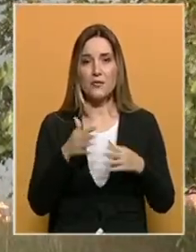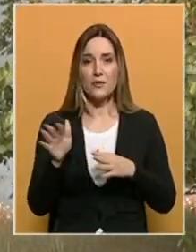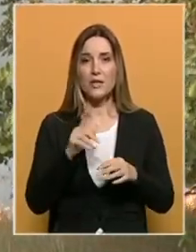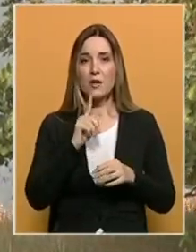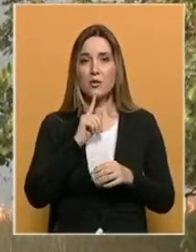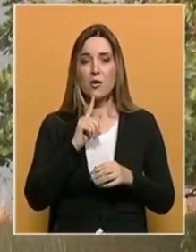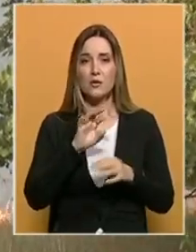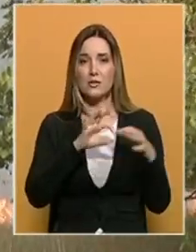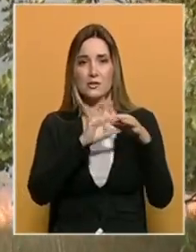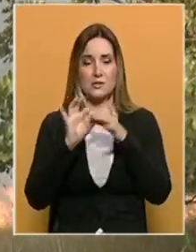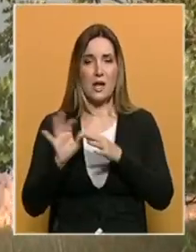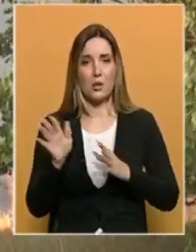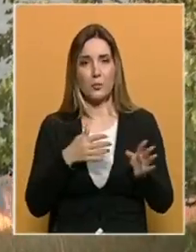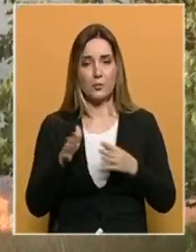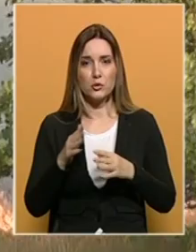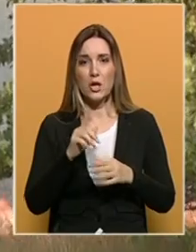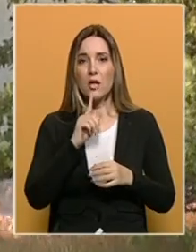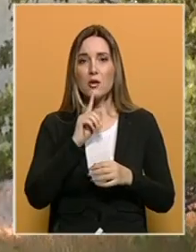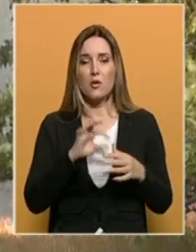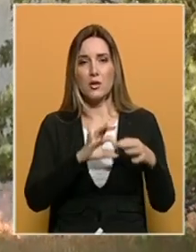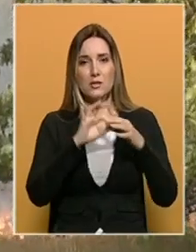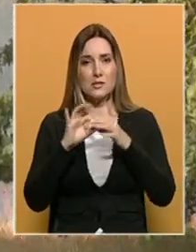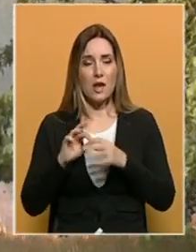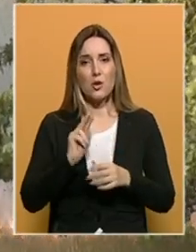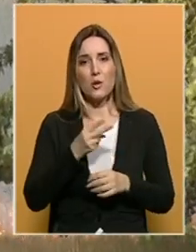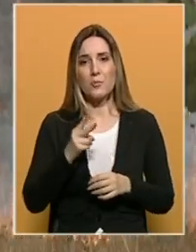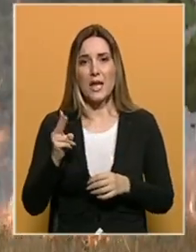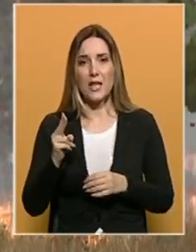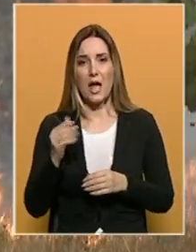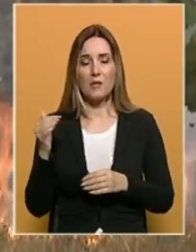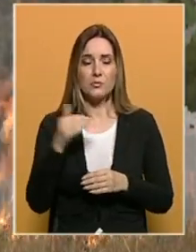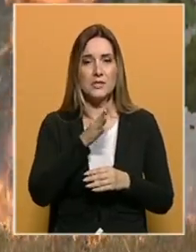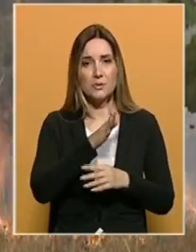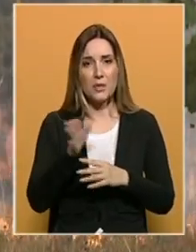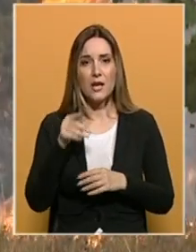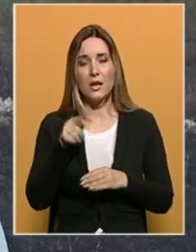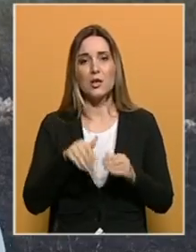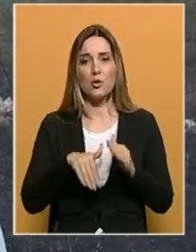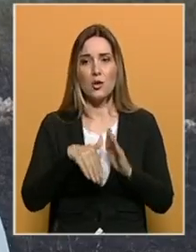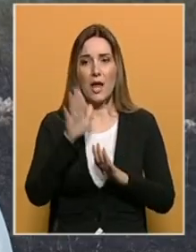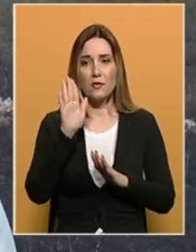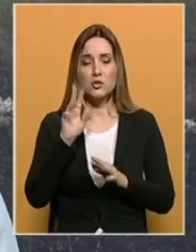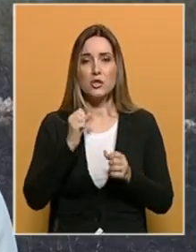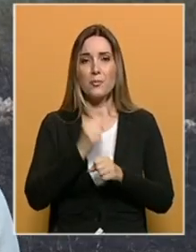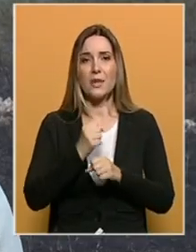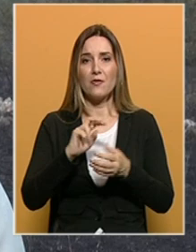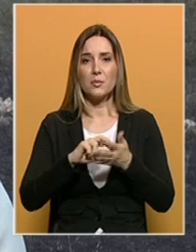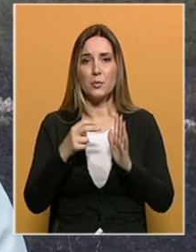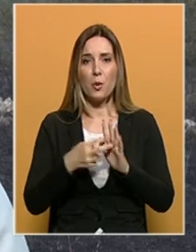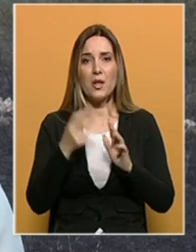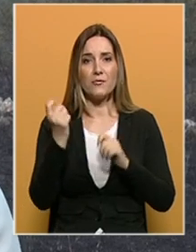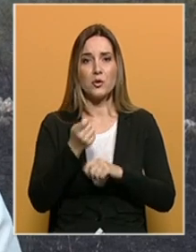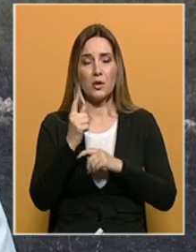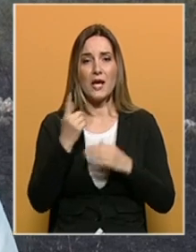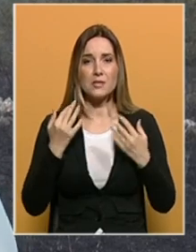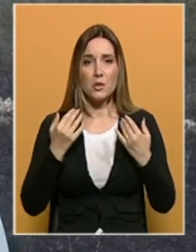neprekidno puše i koji neprekidno u stvari mijenja smjer. I to najviše pravi problem vatrogascima i